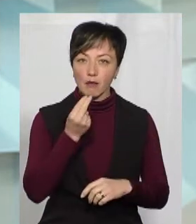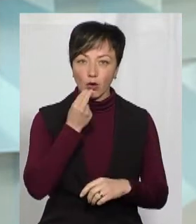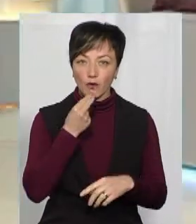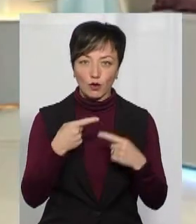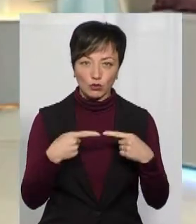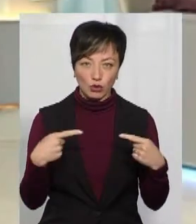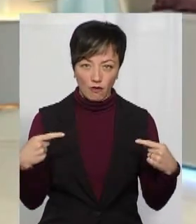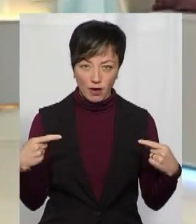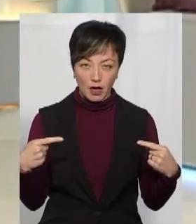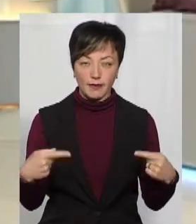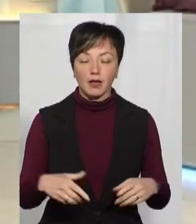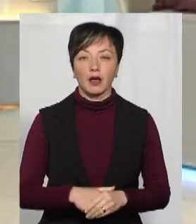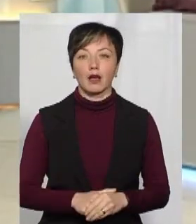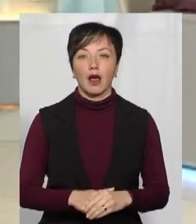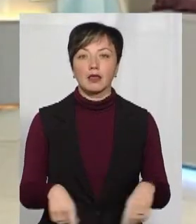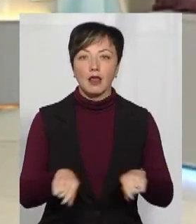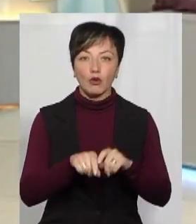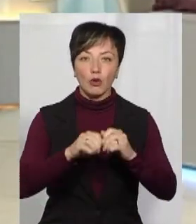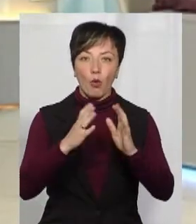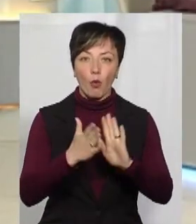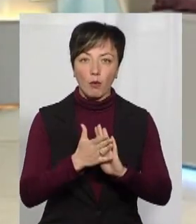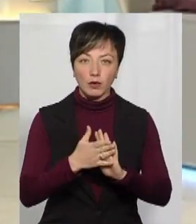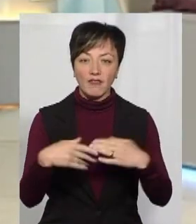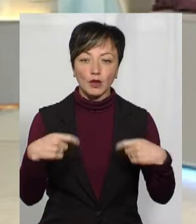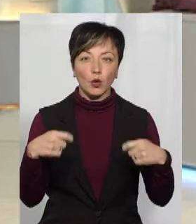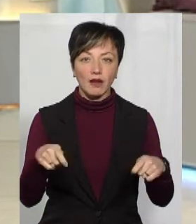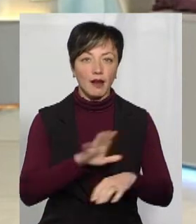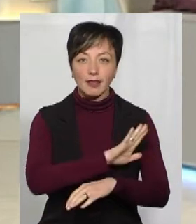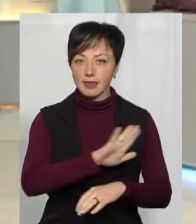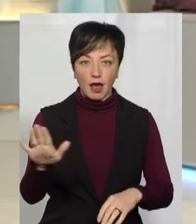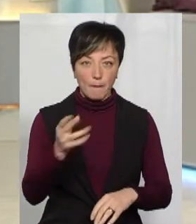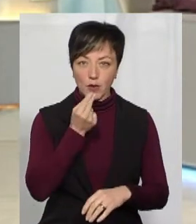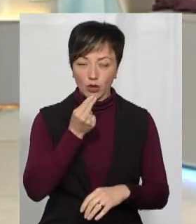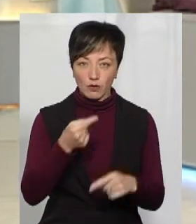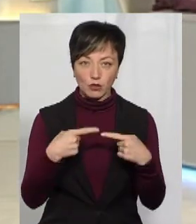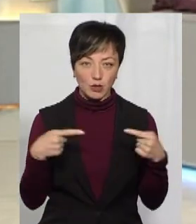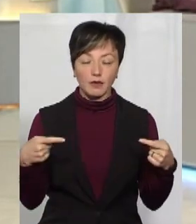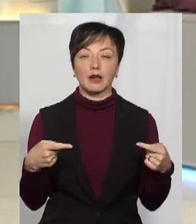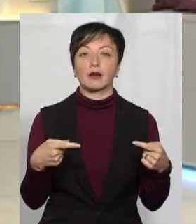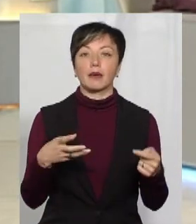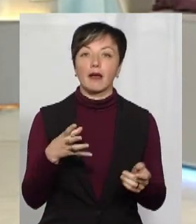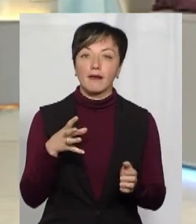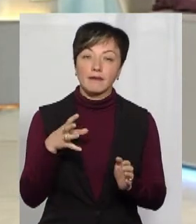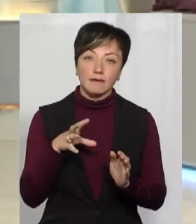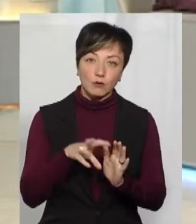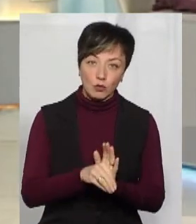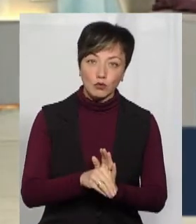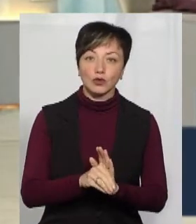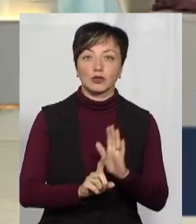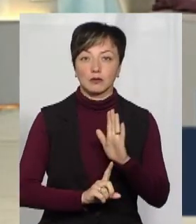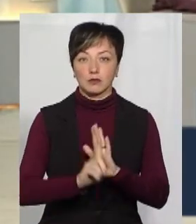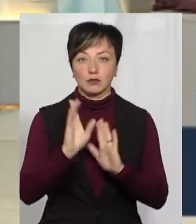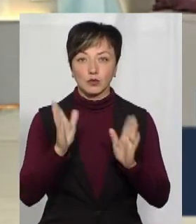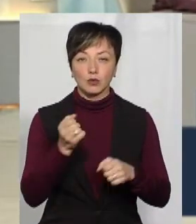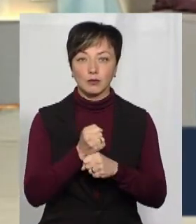товарів, також оптова торгівля непродовольчими товарами. Тобто, в тому числі, з певних умов запрацюють